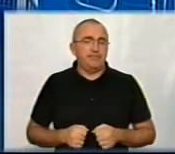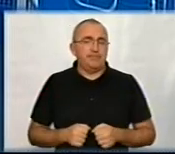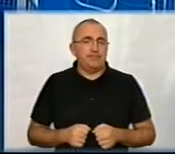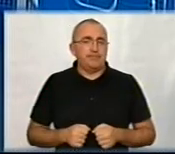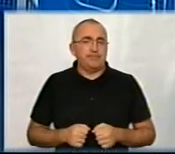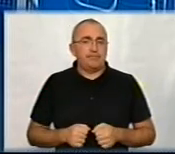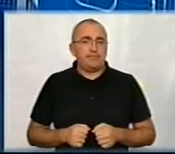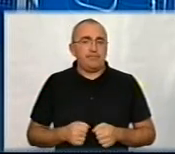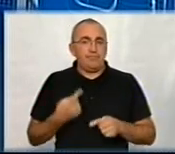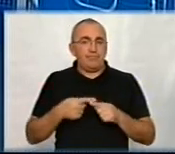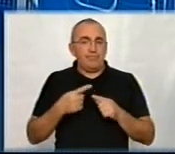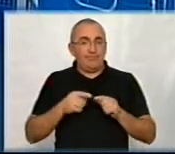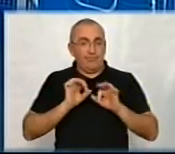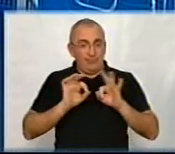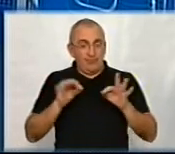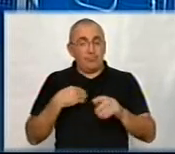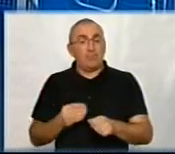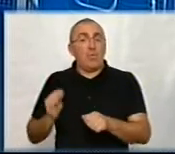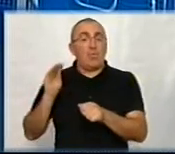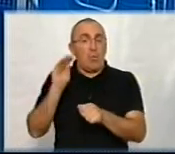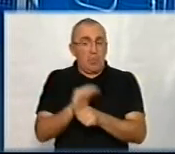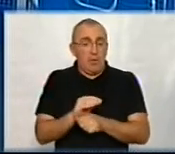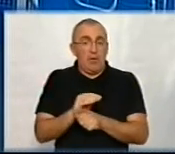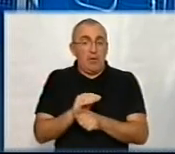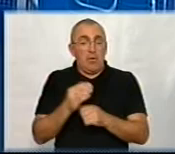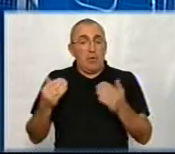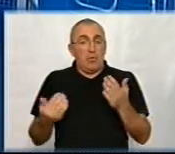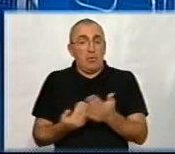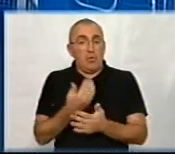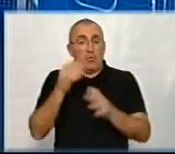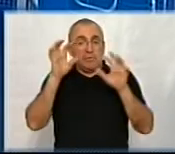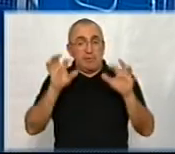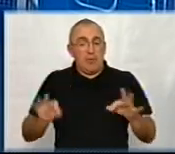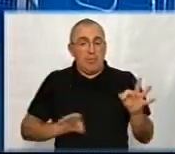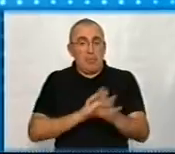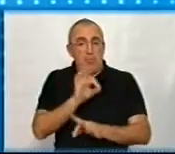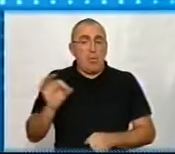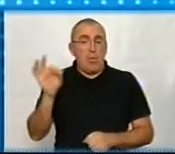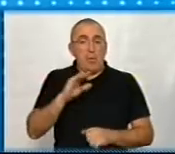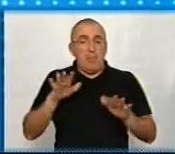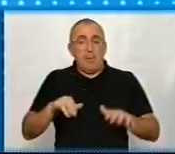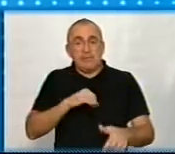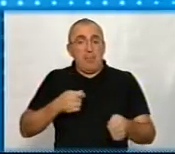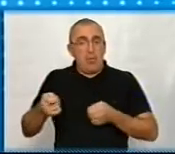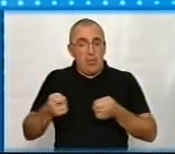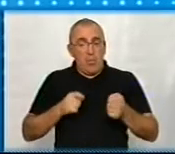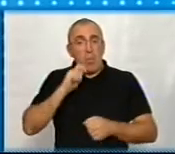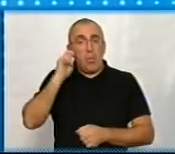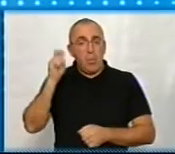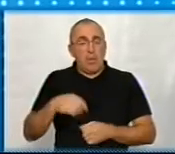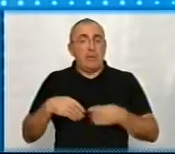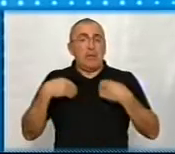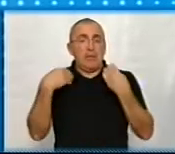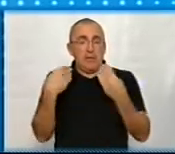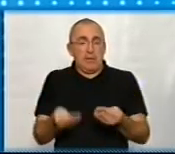В цьому контексті хочу додати, що новий законопроект про місцеве самоврядування в Україні, він